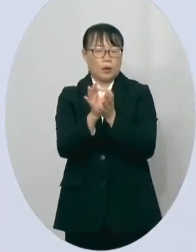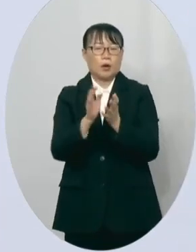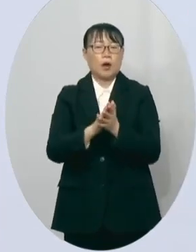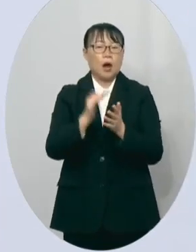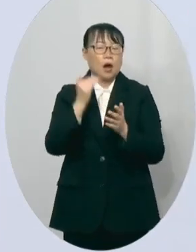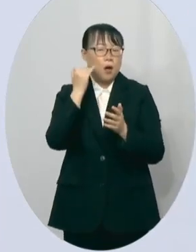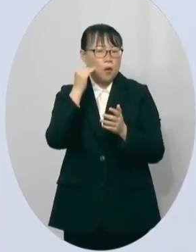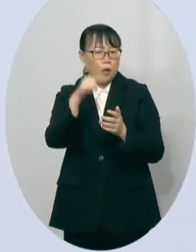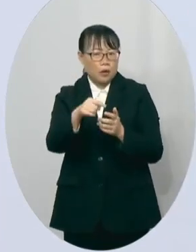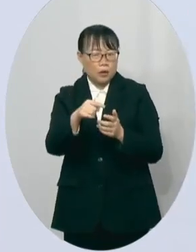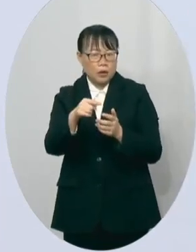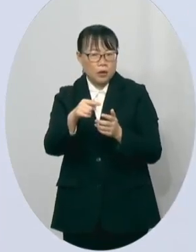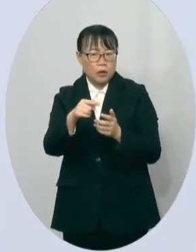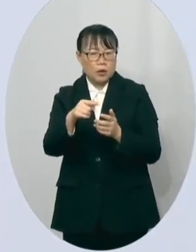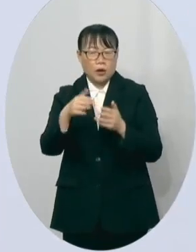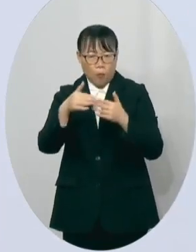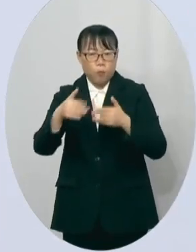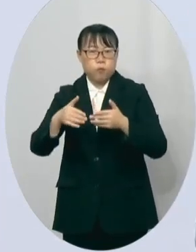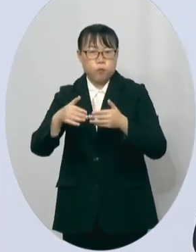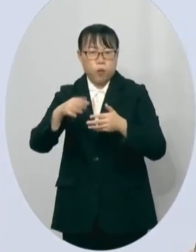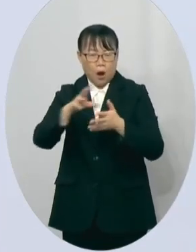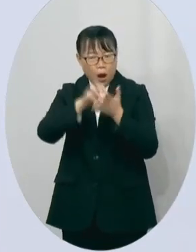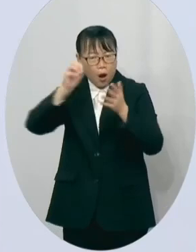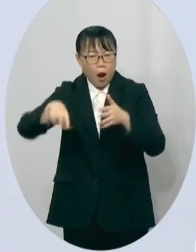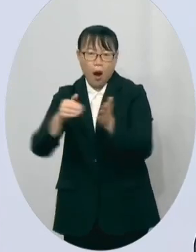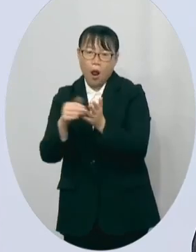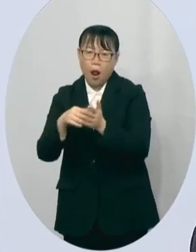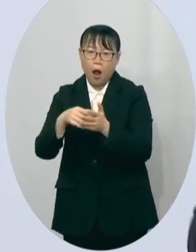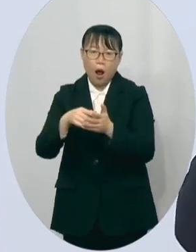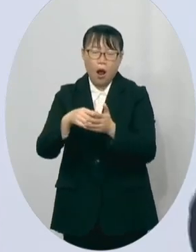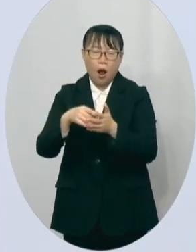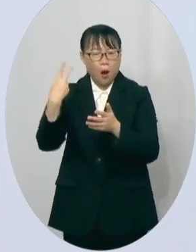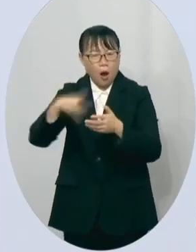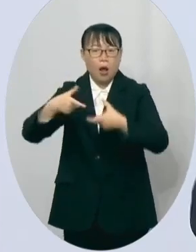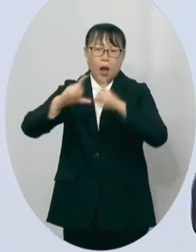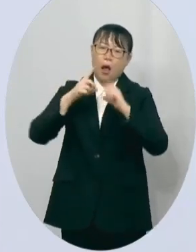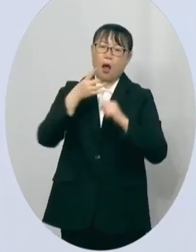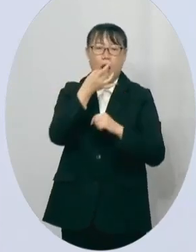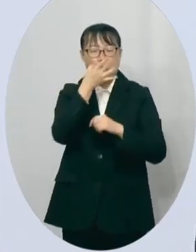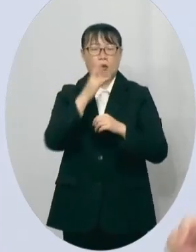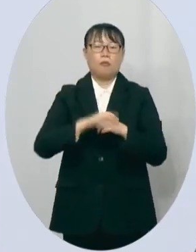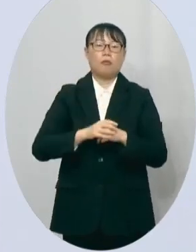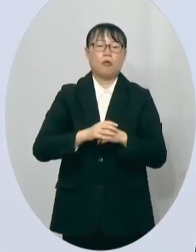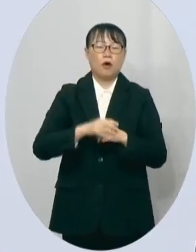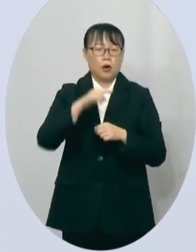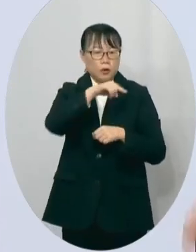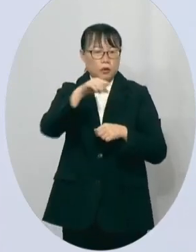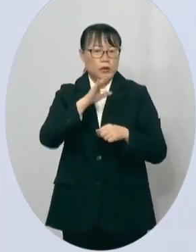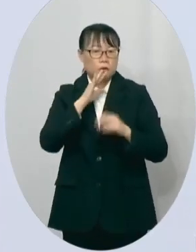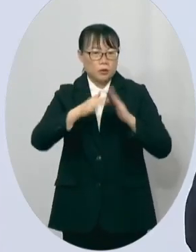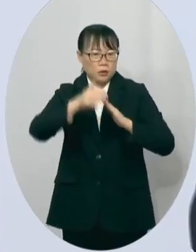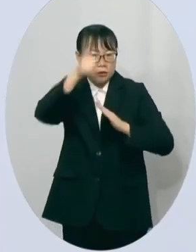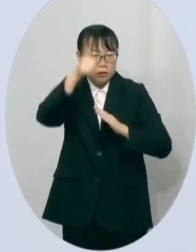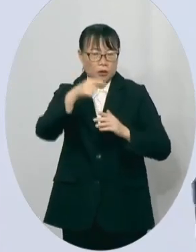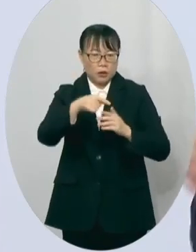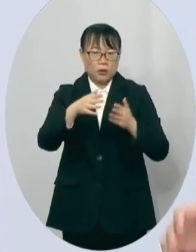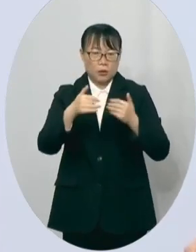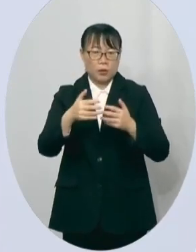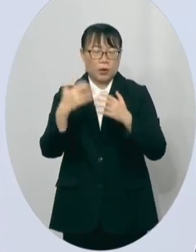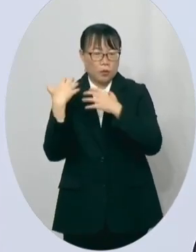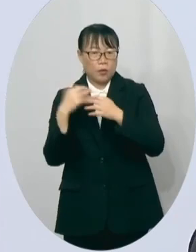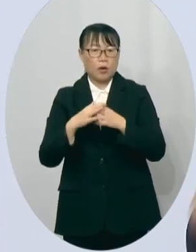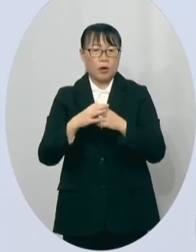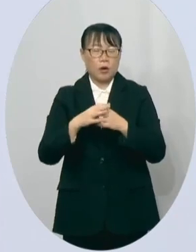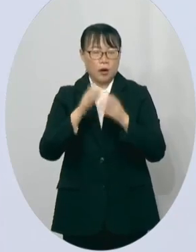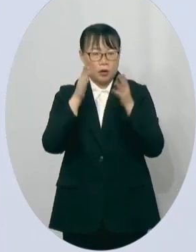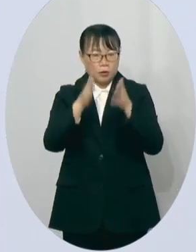可以重启这个就是一个市长有没有国家安全的意思这个就是一个市长肯不肯负责任对于这个城市有没有电